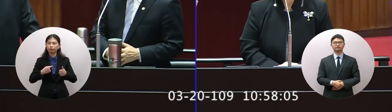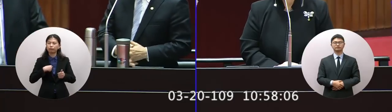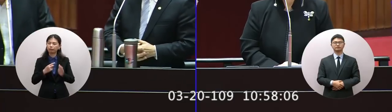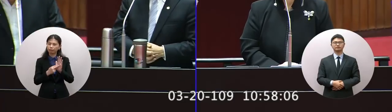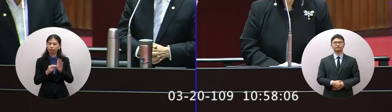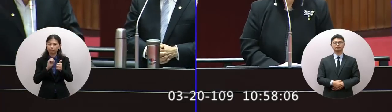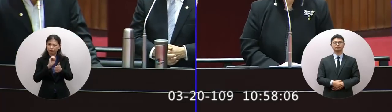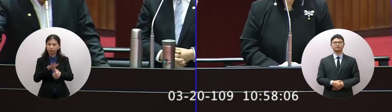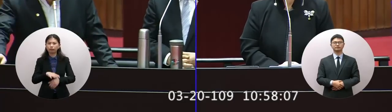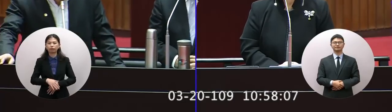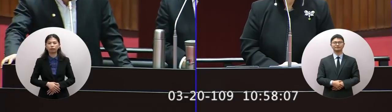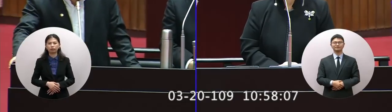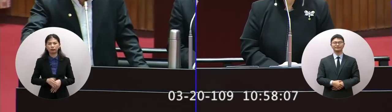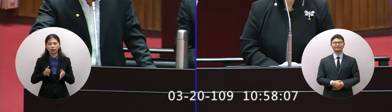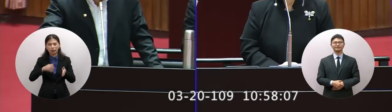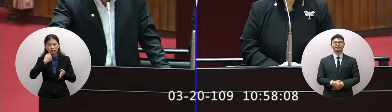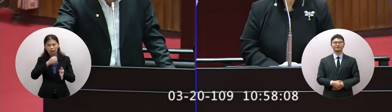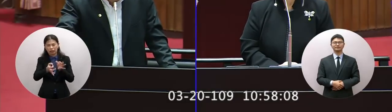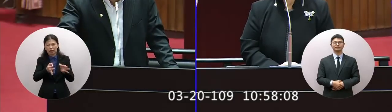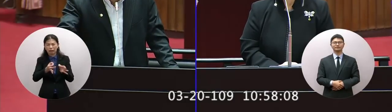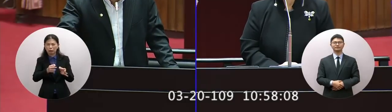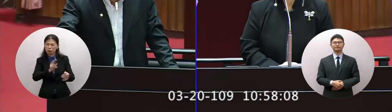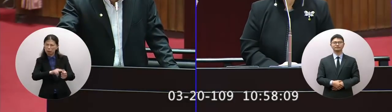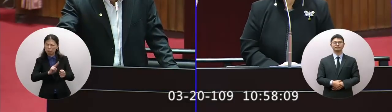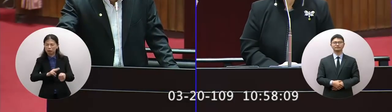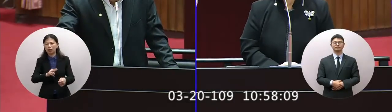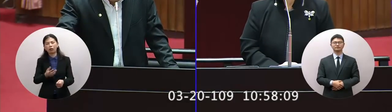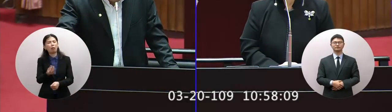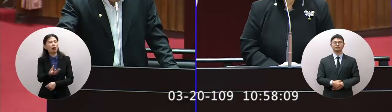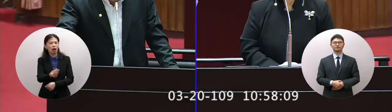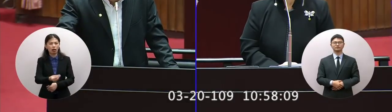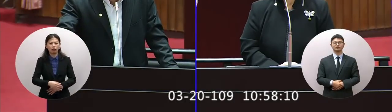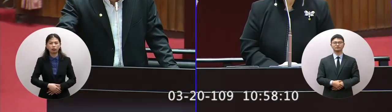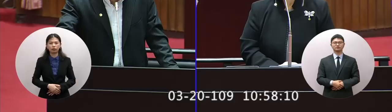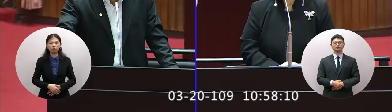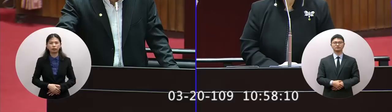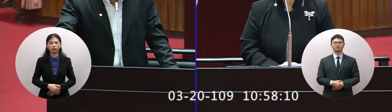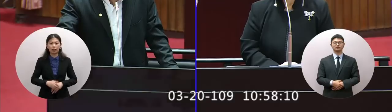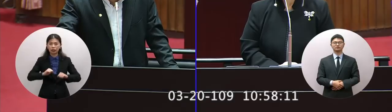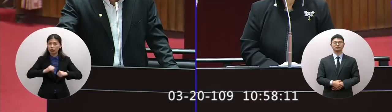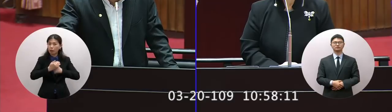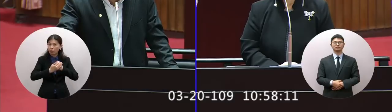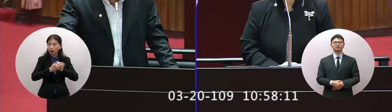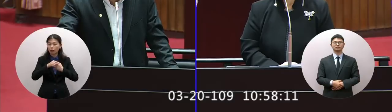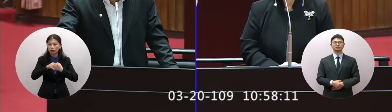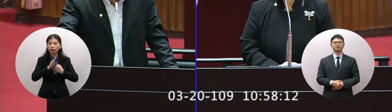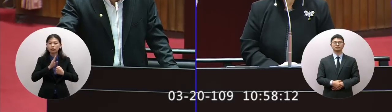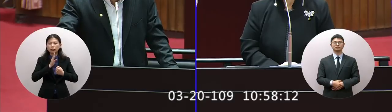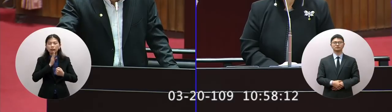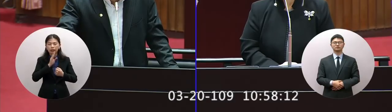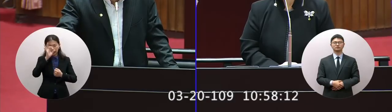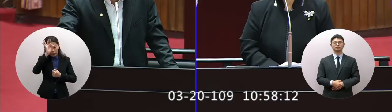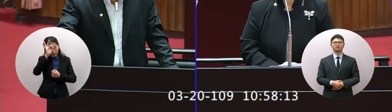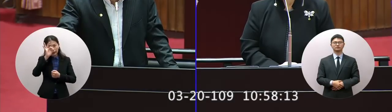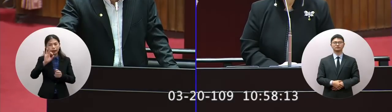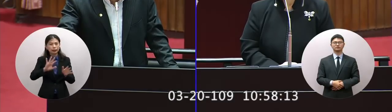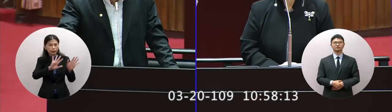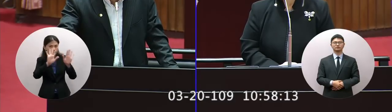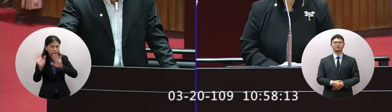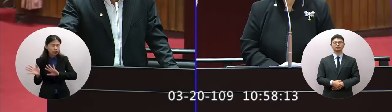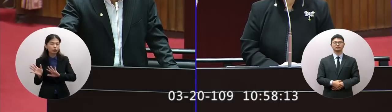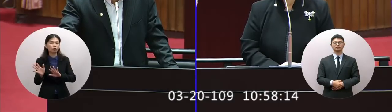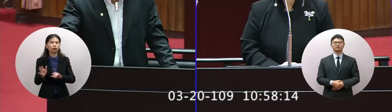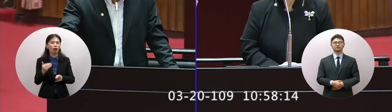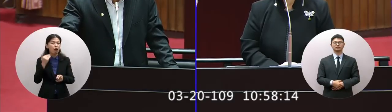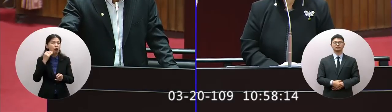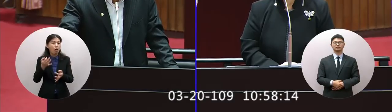沒有所謂要修理台商或台商怎麼樣的問題那完全健保就是量能付費根據